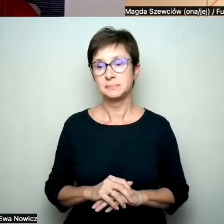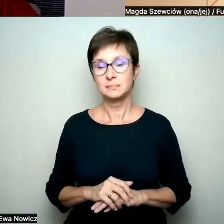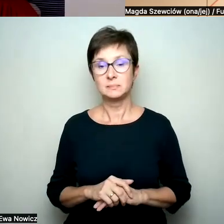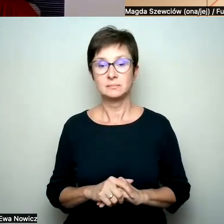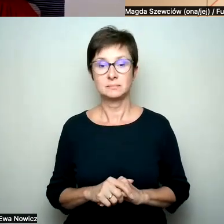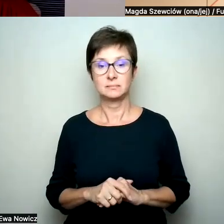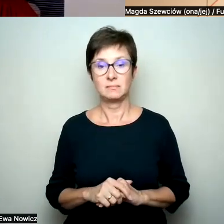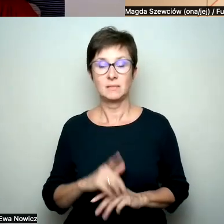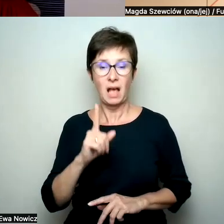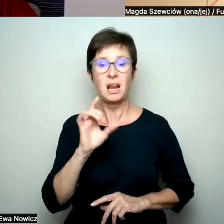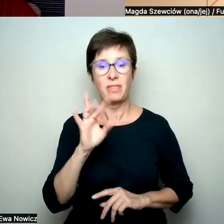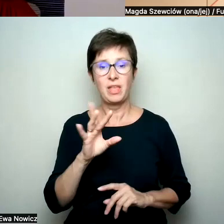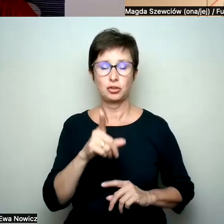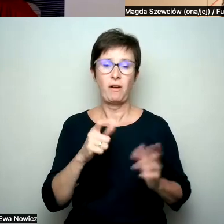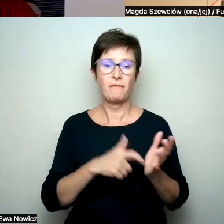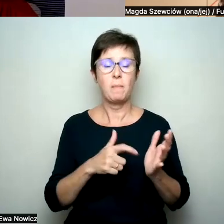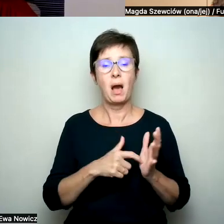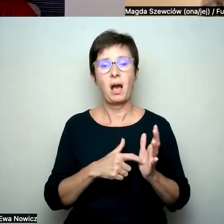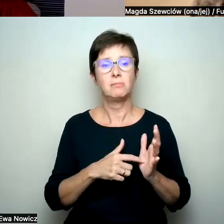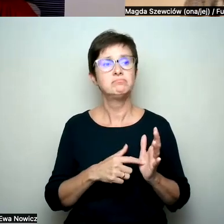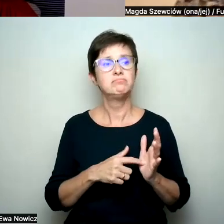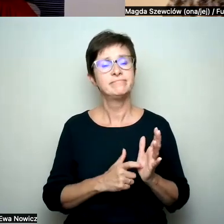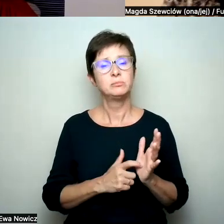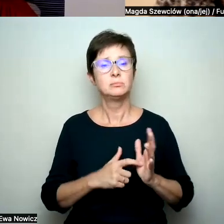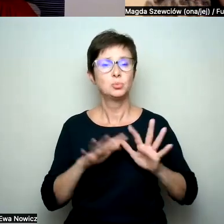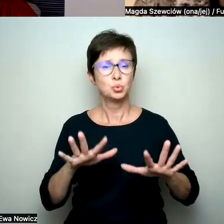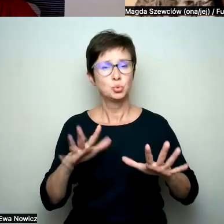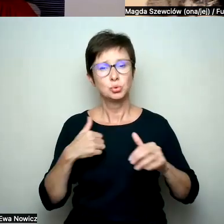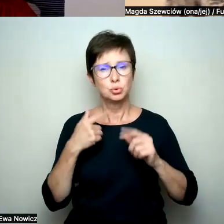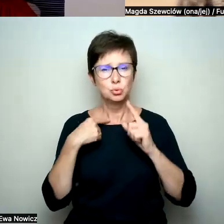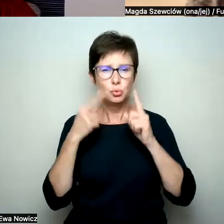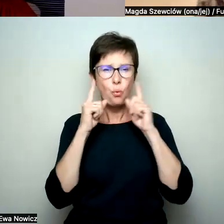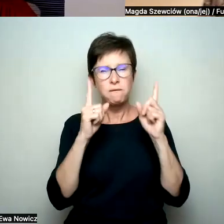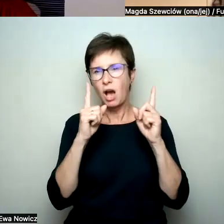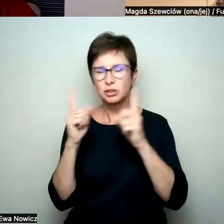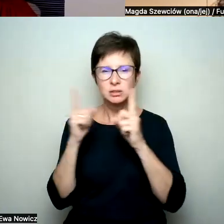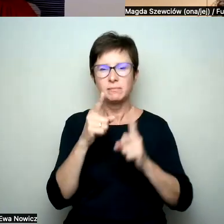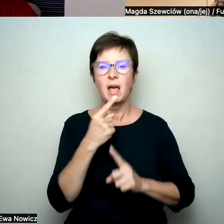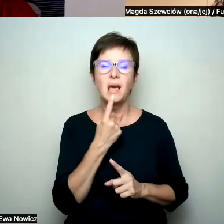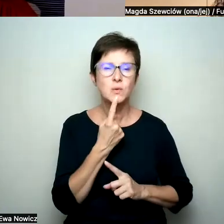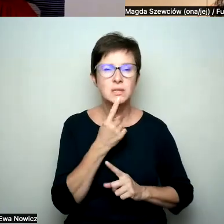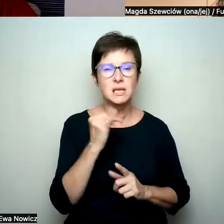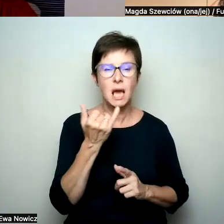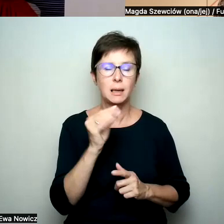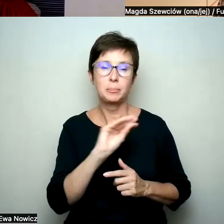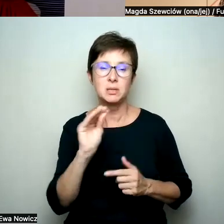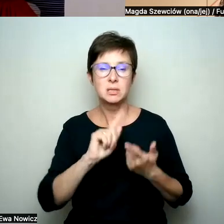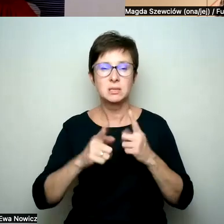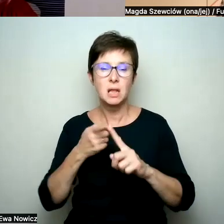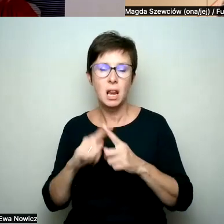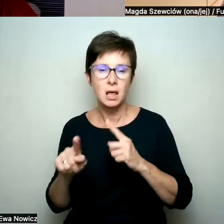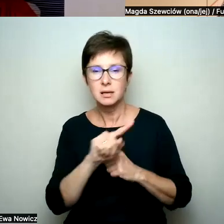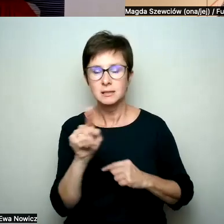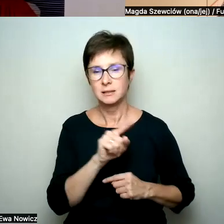Ale tak, wymaga dużej uważności. Właśnie w tym języku, w